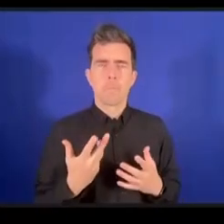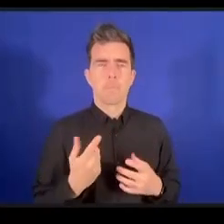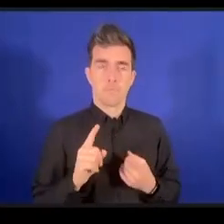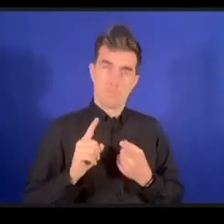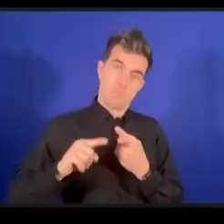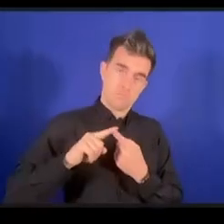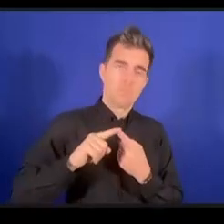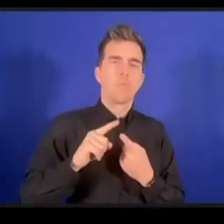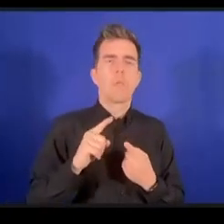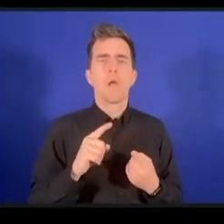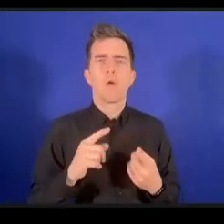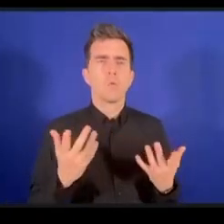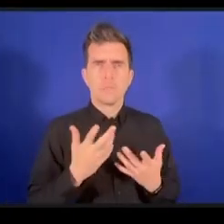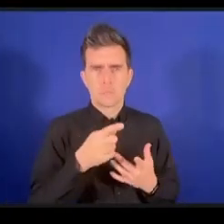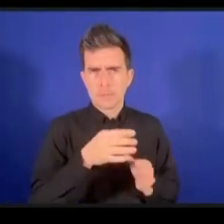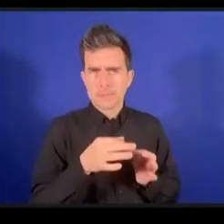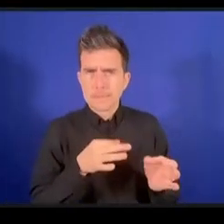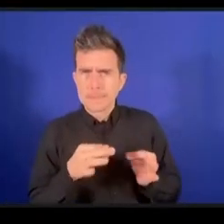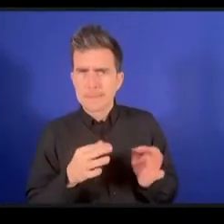لتأسيس